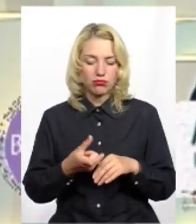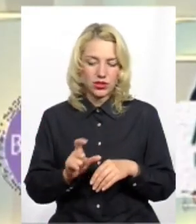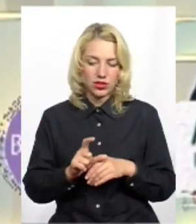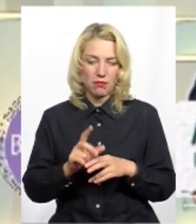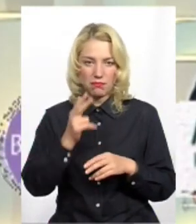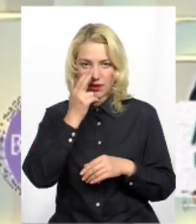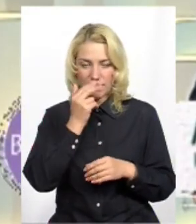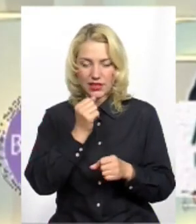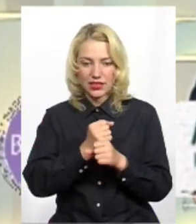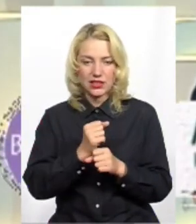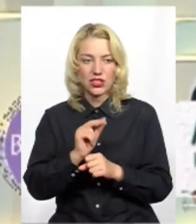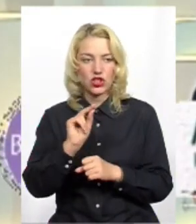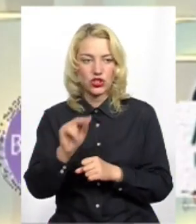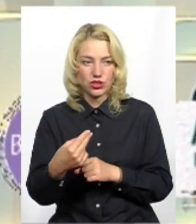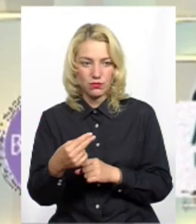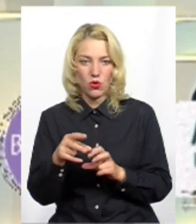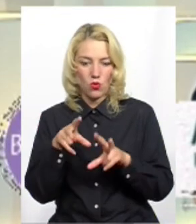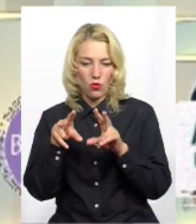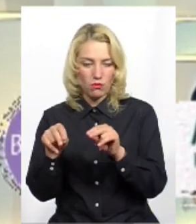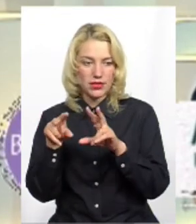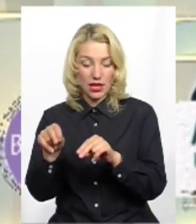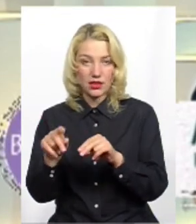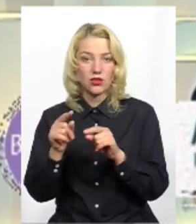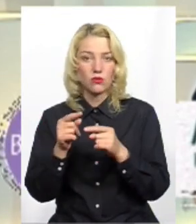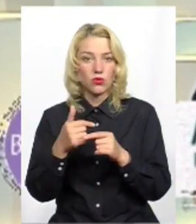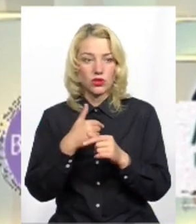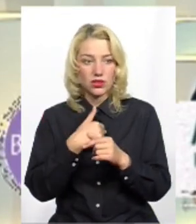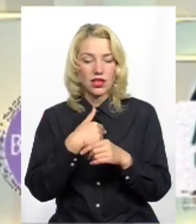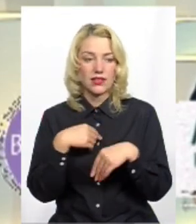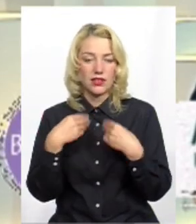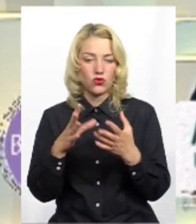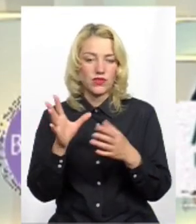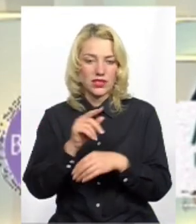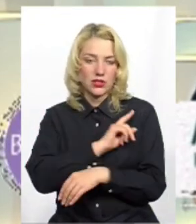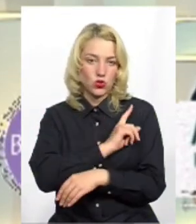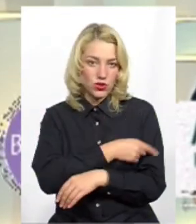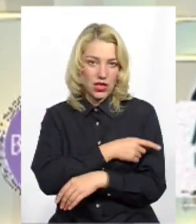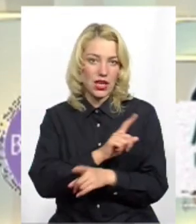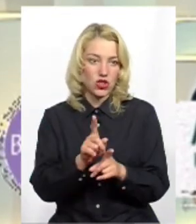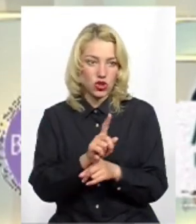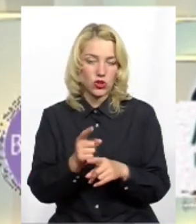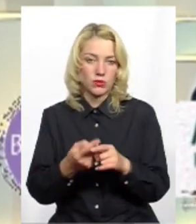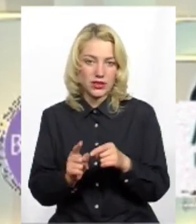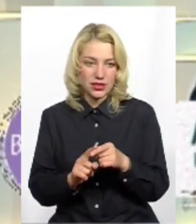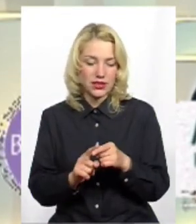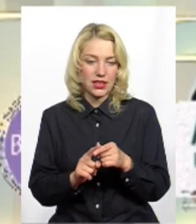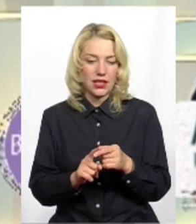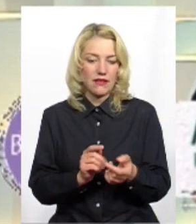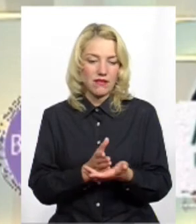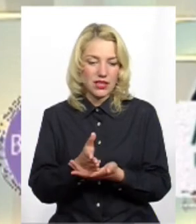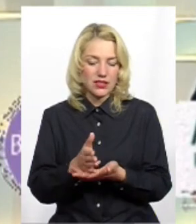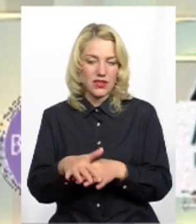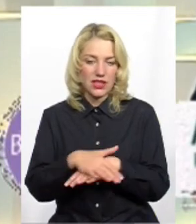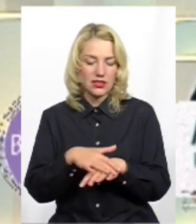діяти, ніж обіцяти. І я приложу всі зусилля, щоб дані верстви